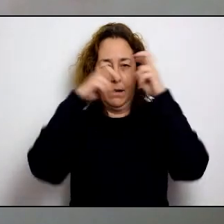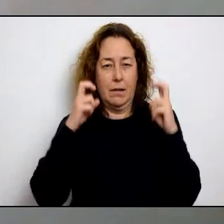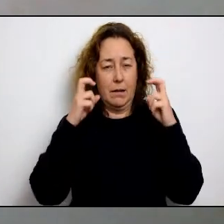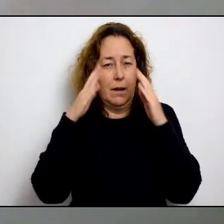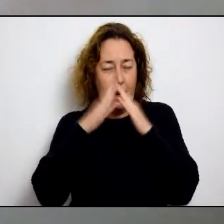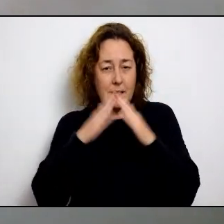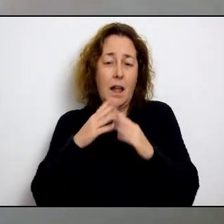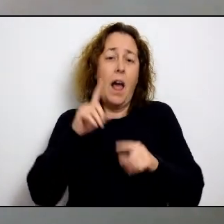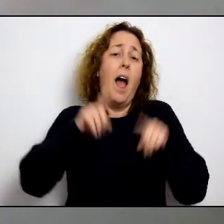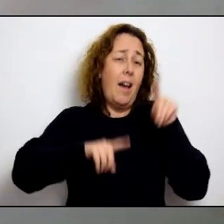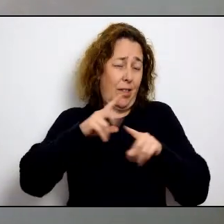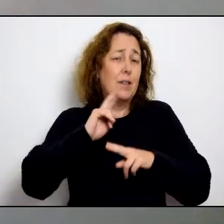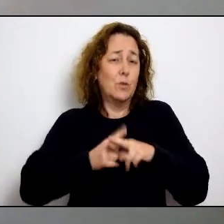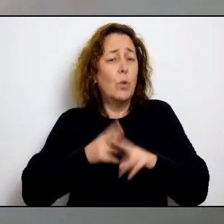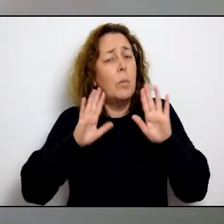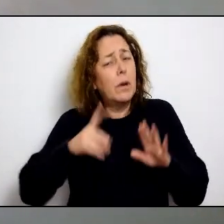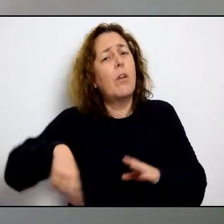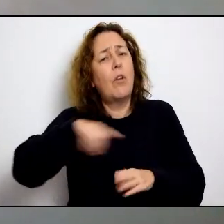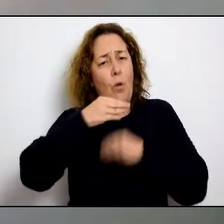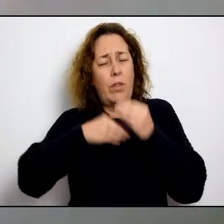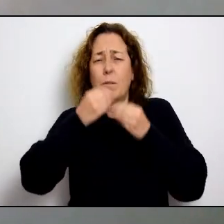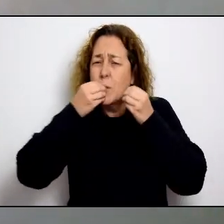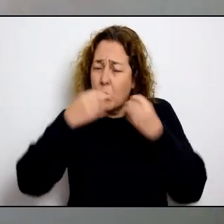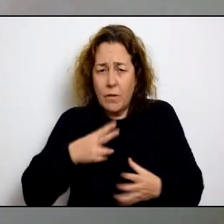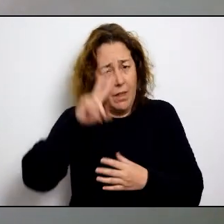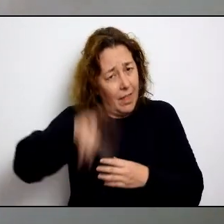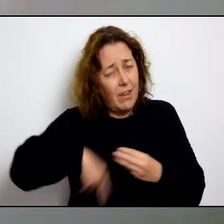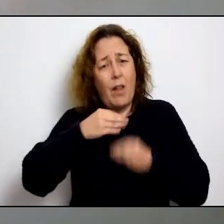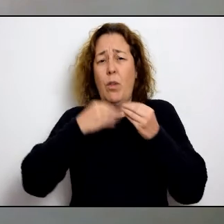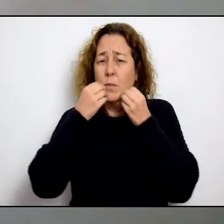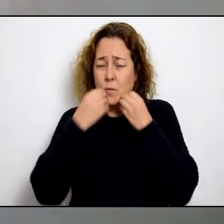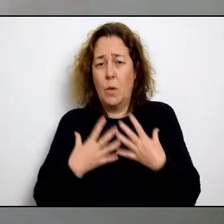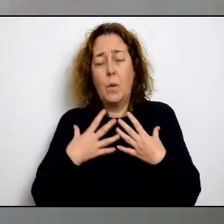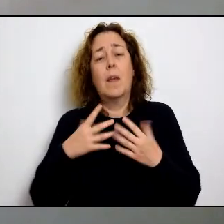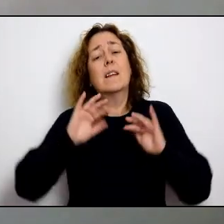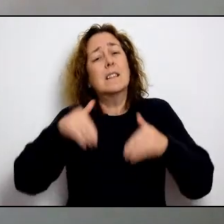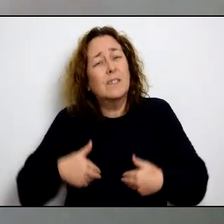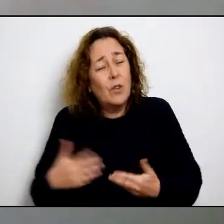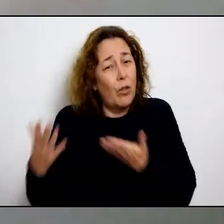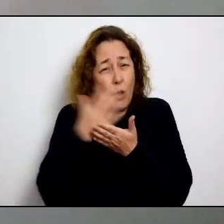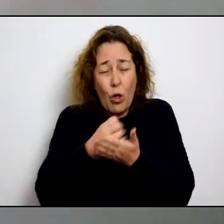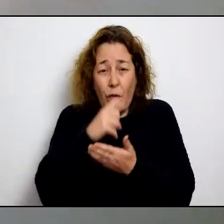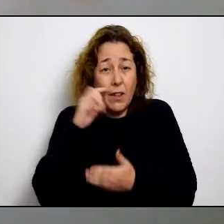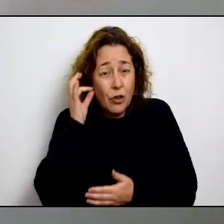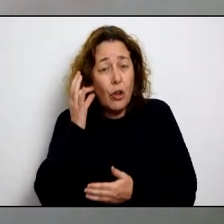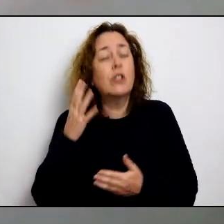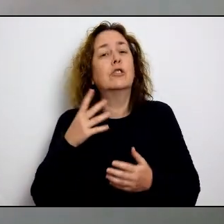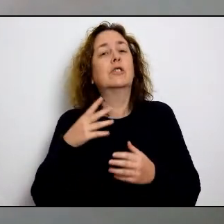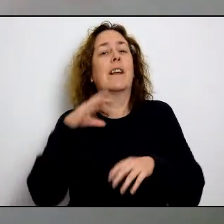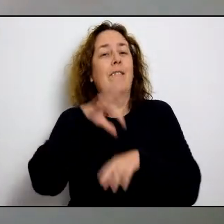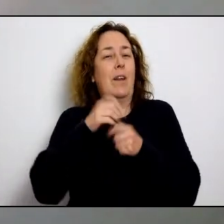mantenir-nos forts necessitant mantenir-nos confinats encara que sigui dur per certs moments però ho estem fent